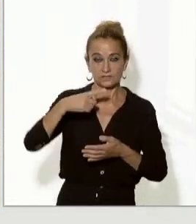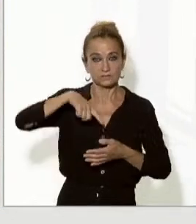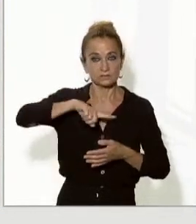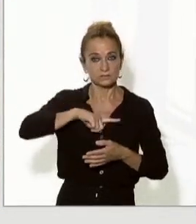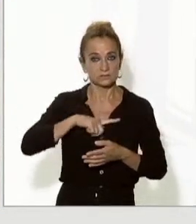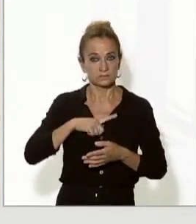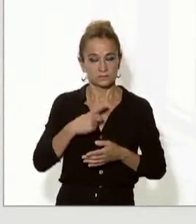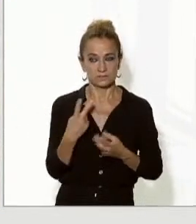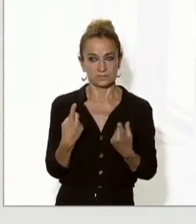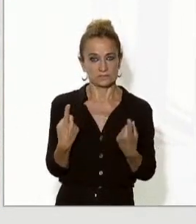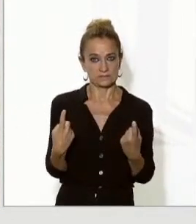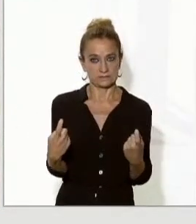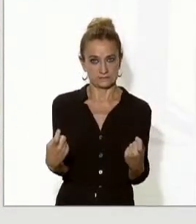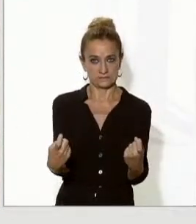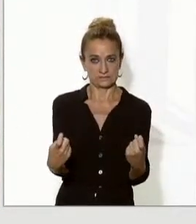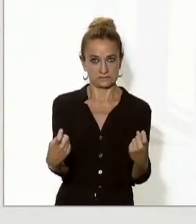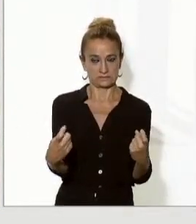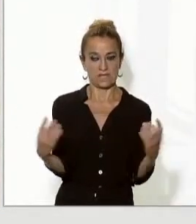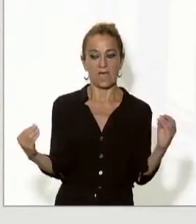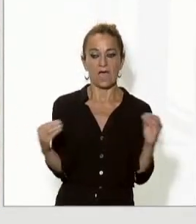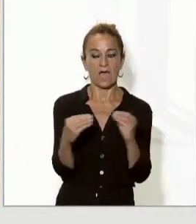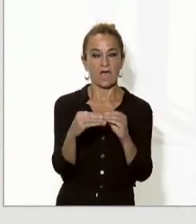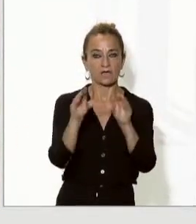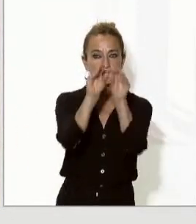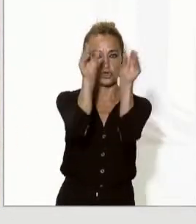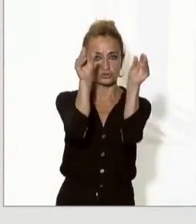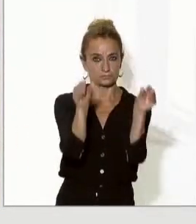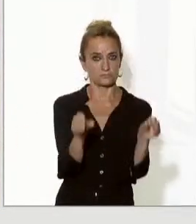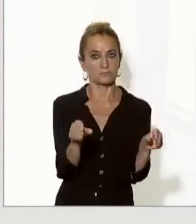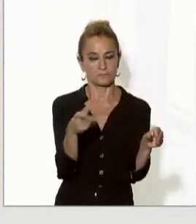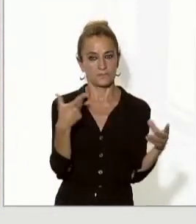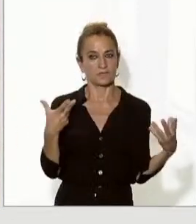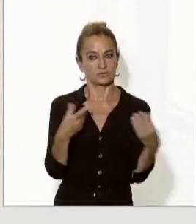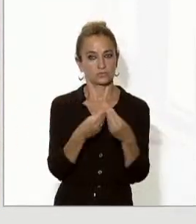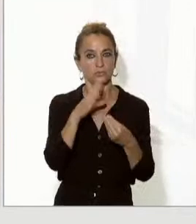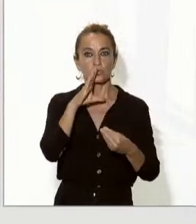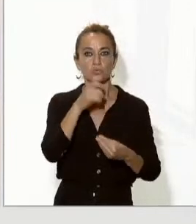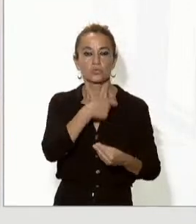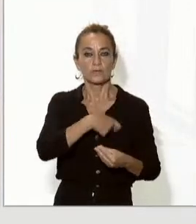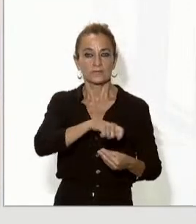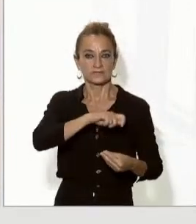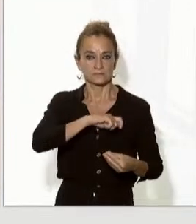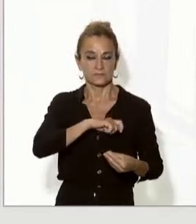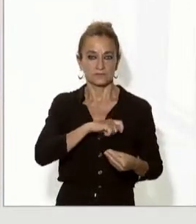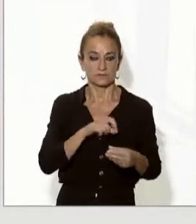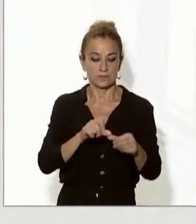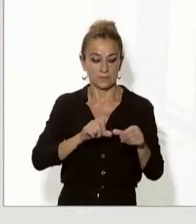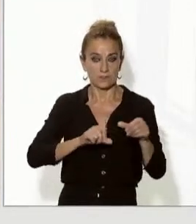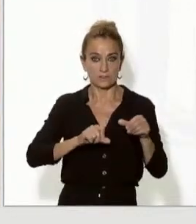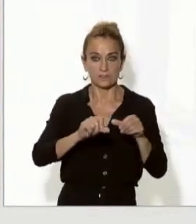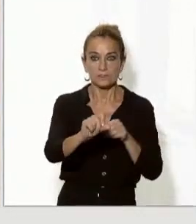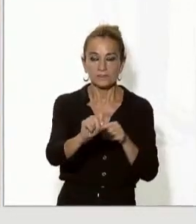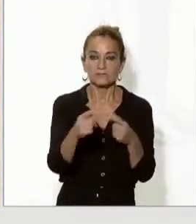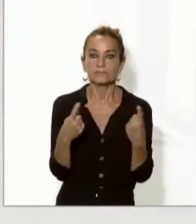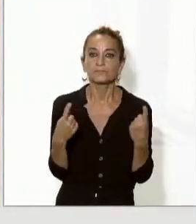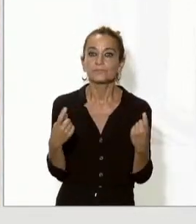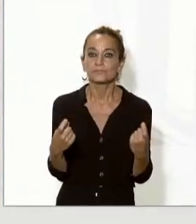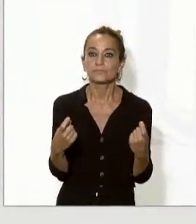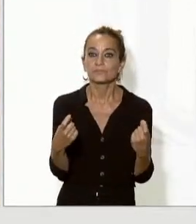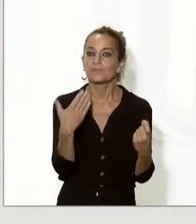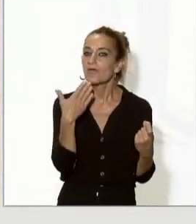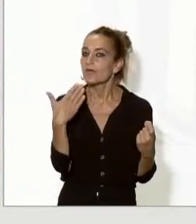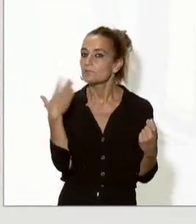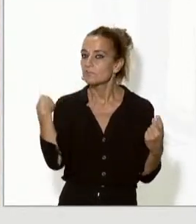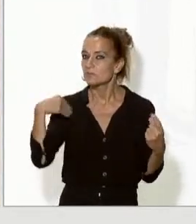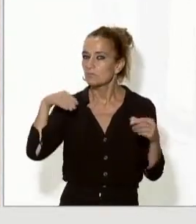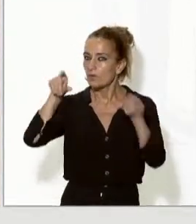amb el govern espanyol que va arribar a les acaballes de la passada legislatura andorrana i a partir d'ara del que es tracta és en base a aquest acord marc